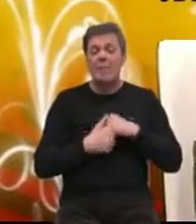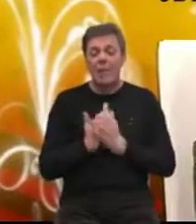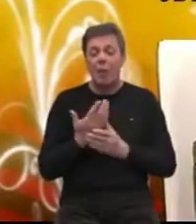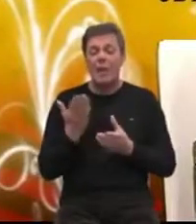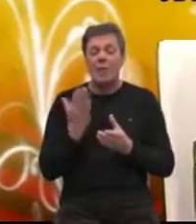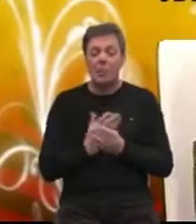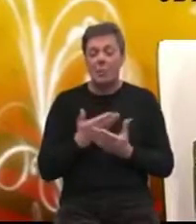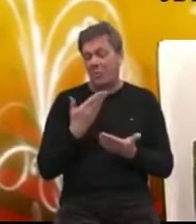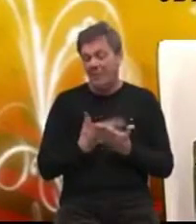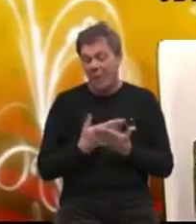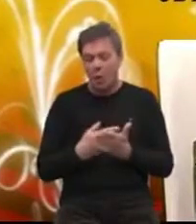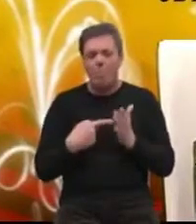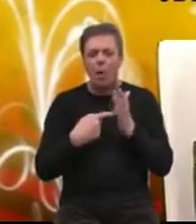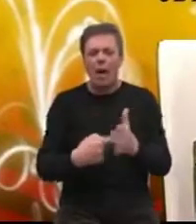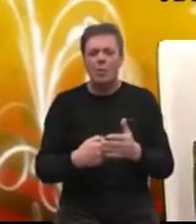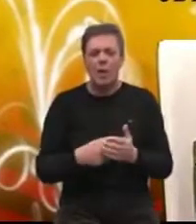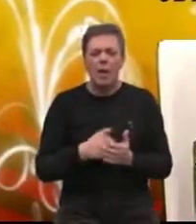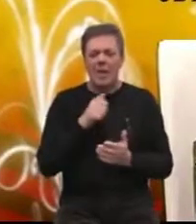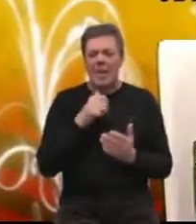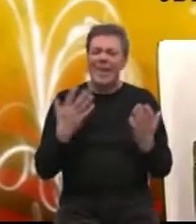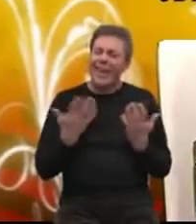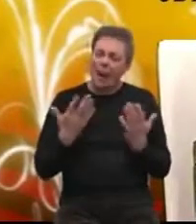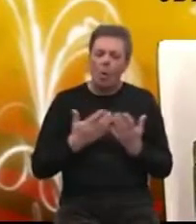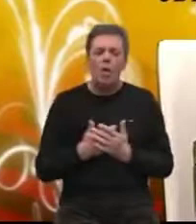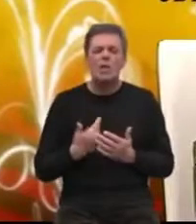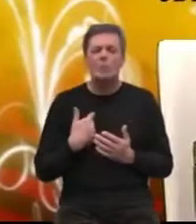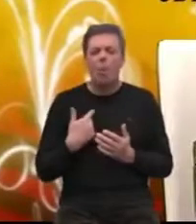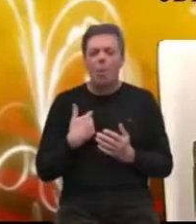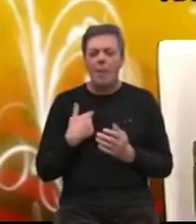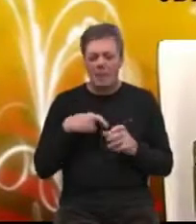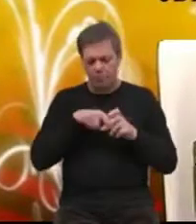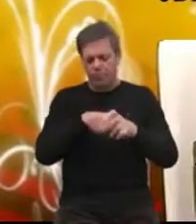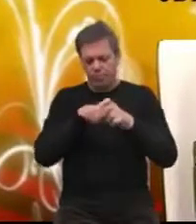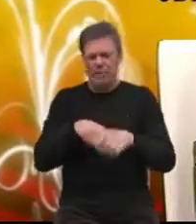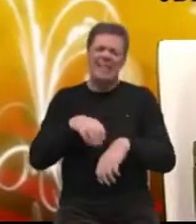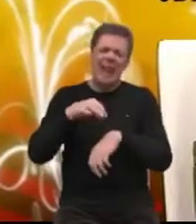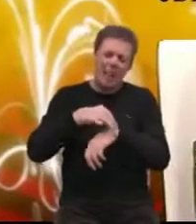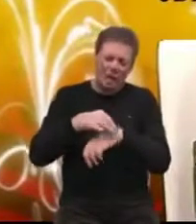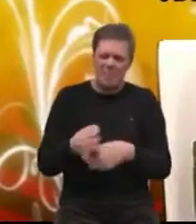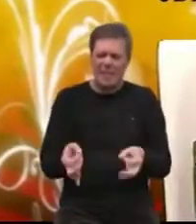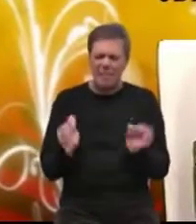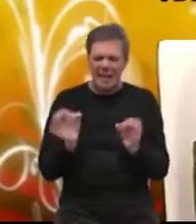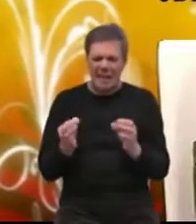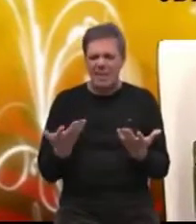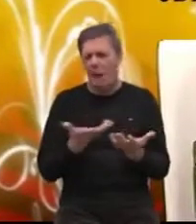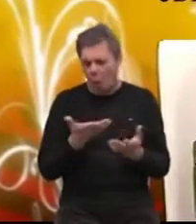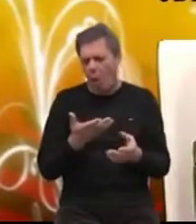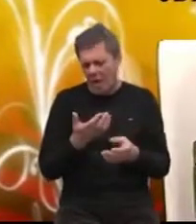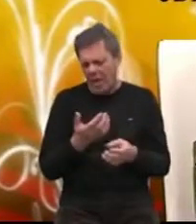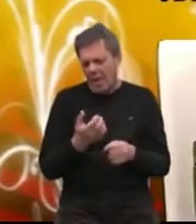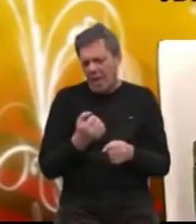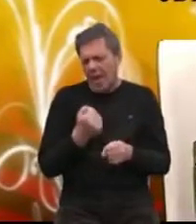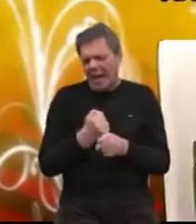prilogom za to, jer pokazuje i na koji način smo mi u sprezi sa lječnicima, specialistima koji se bave, znači s